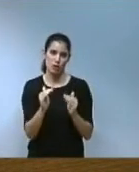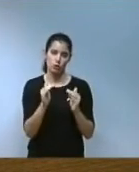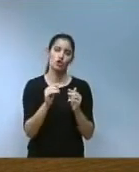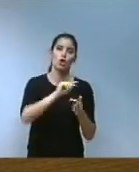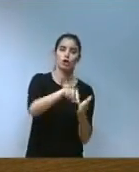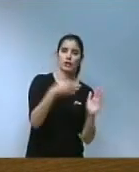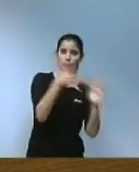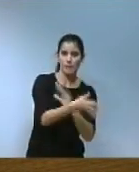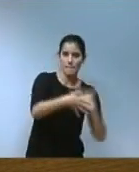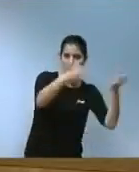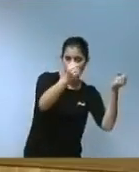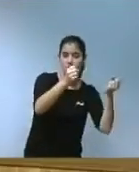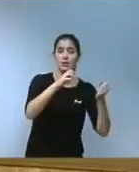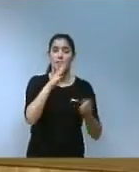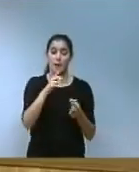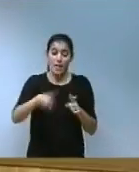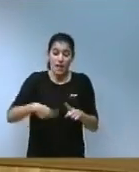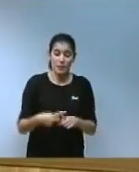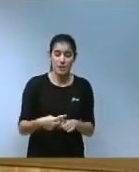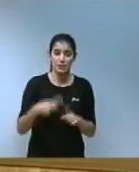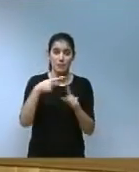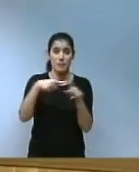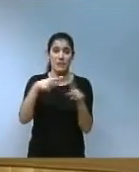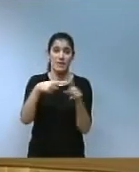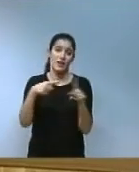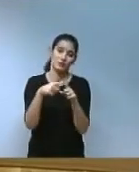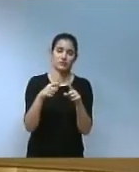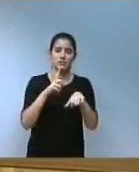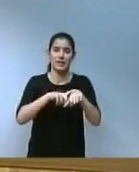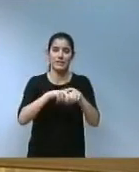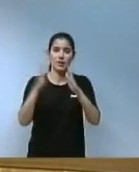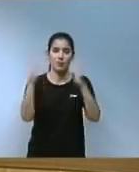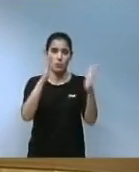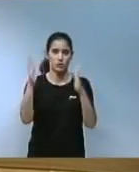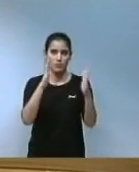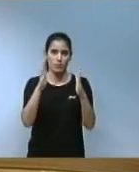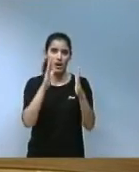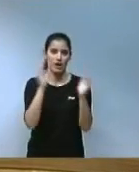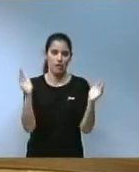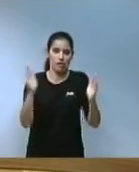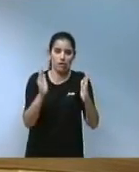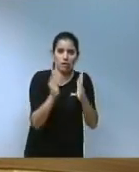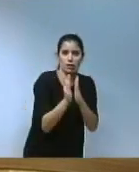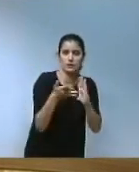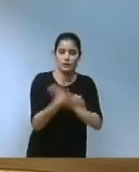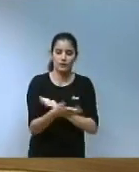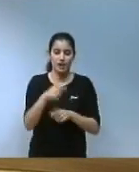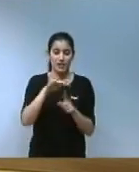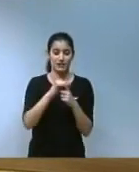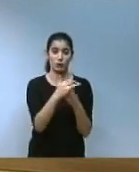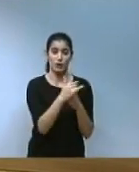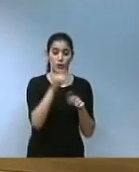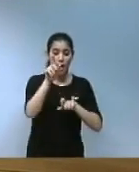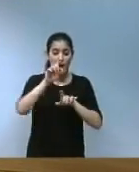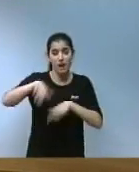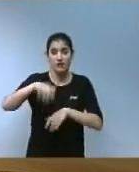i a més a més s'ha reduït la mitjana de durada dels contractes temporals, agreujant la situació de les persones que acaben atrapades